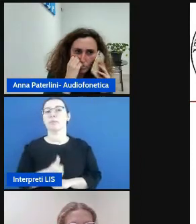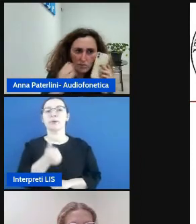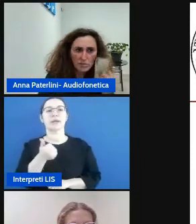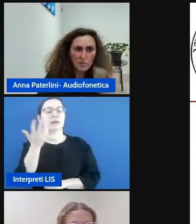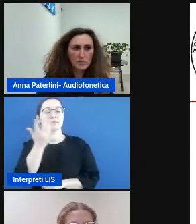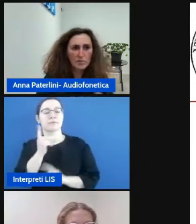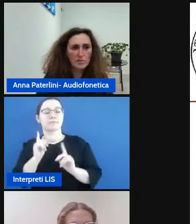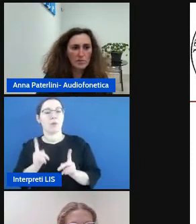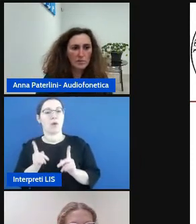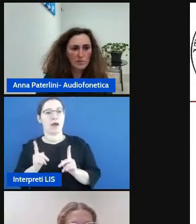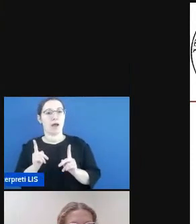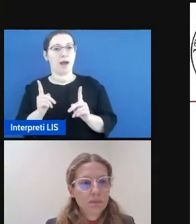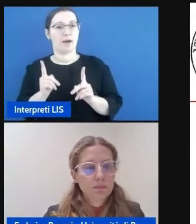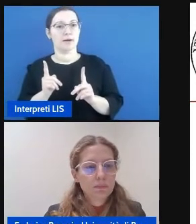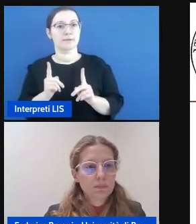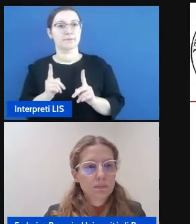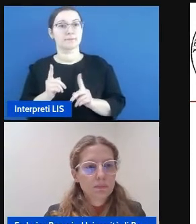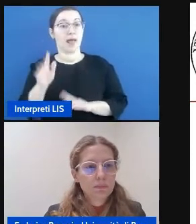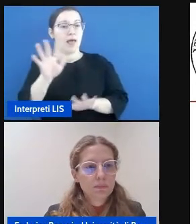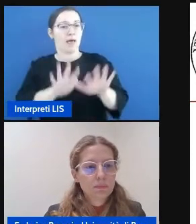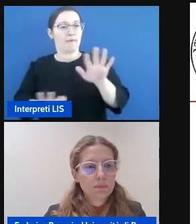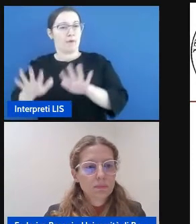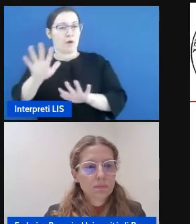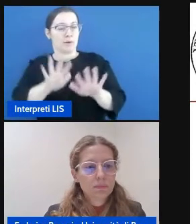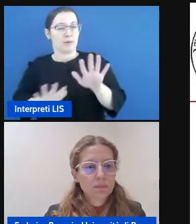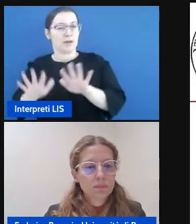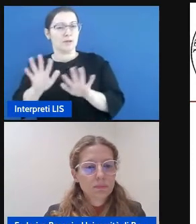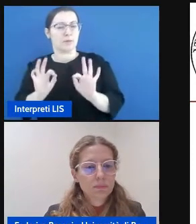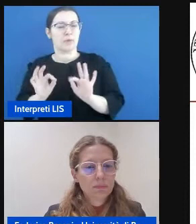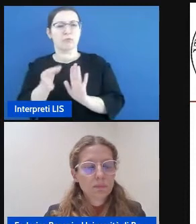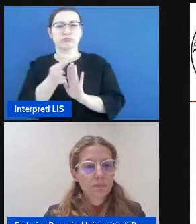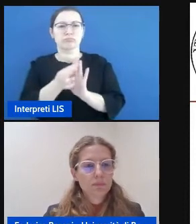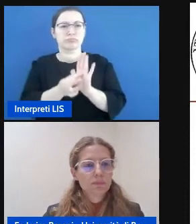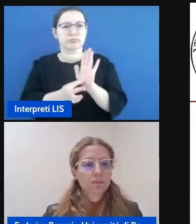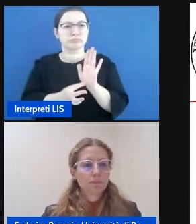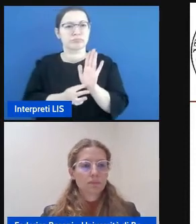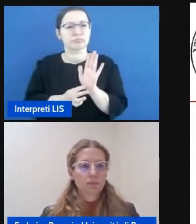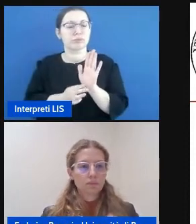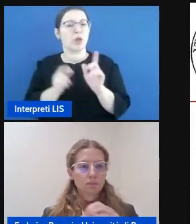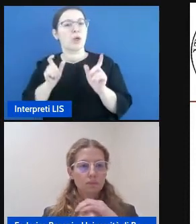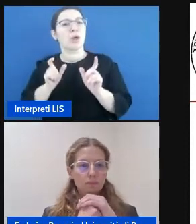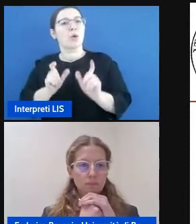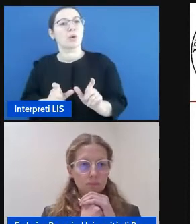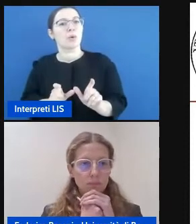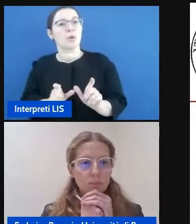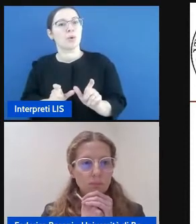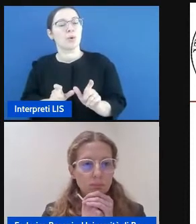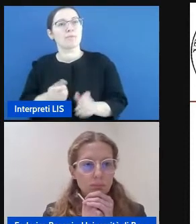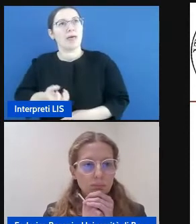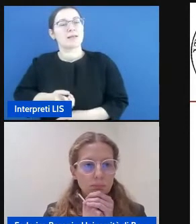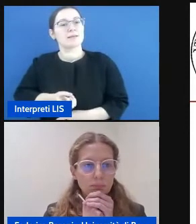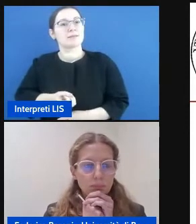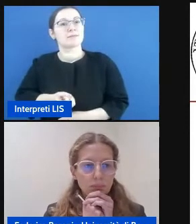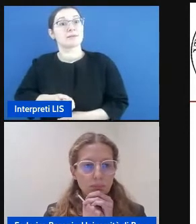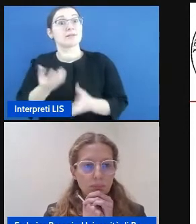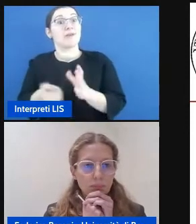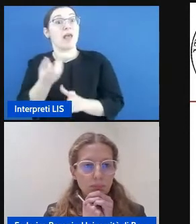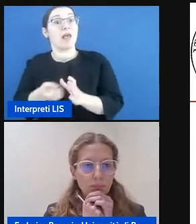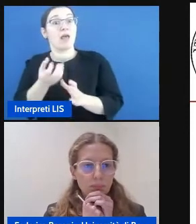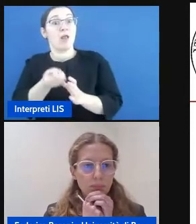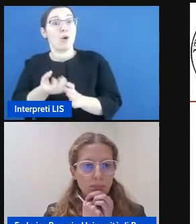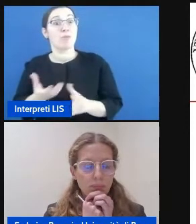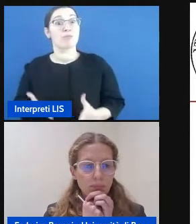innanzitutto alcune informazioni, alcuni dati, informazioni sull'acquisizione, sullo sviluppo del linguaggio dei bambini